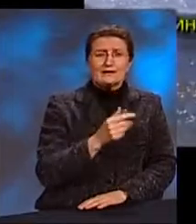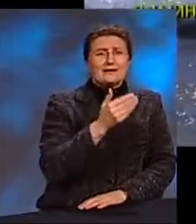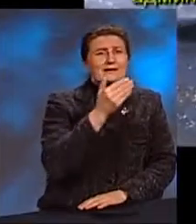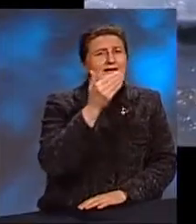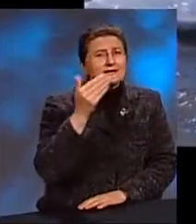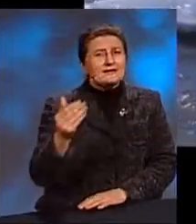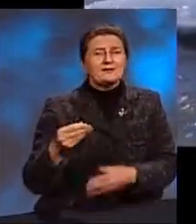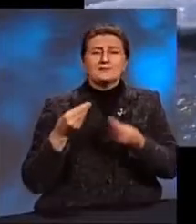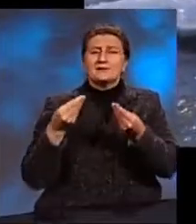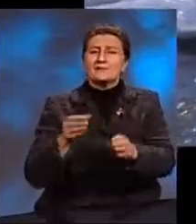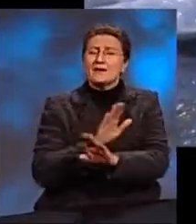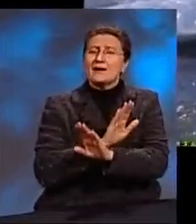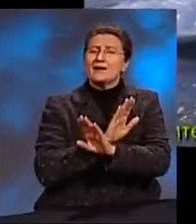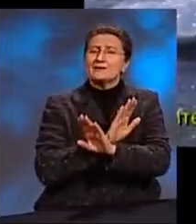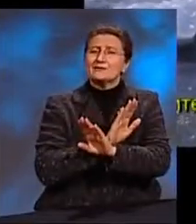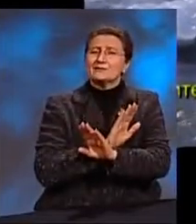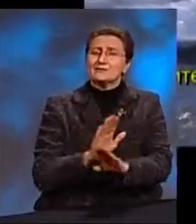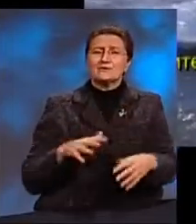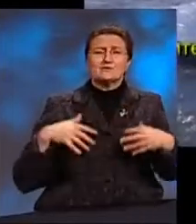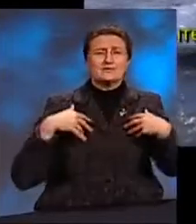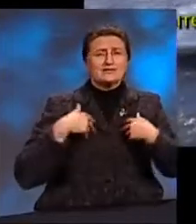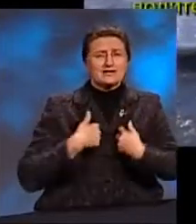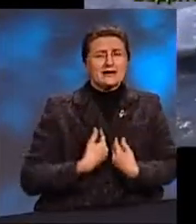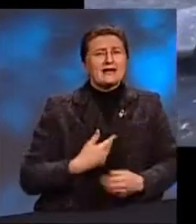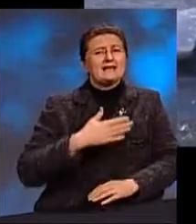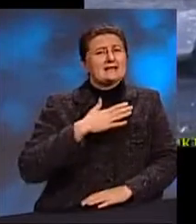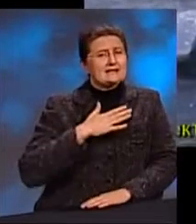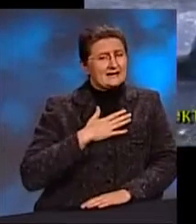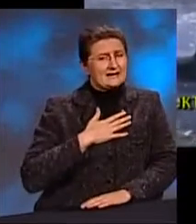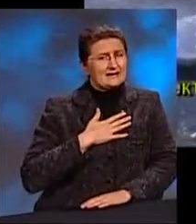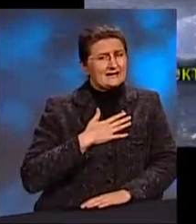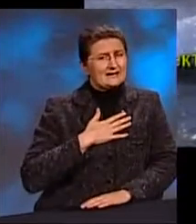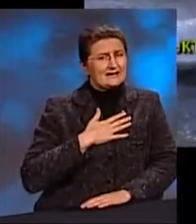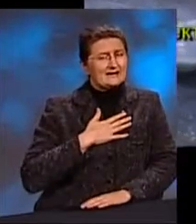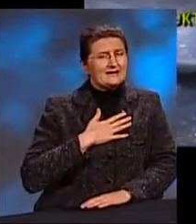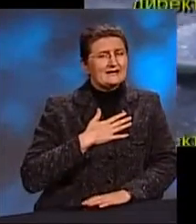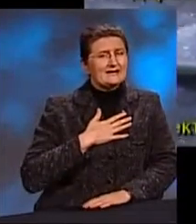И мне по лесу печаль Я